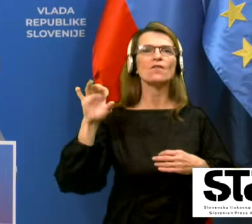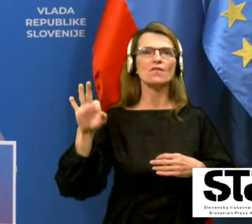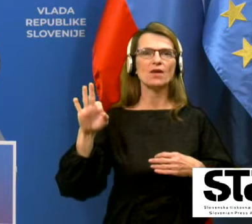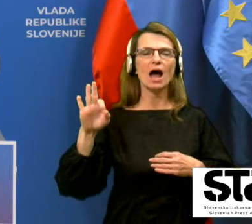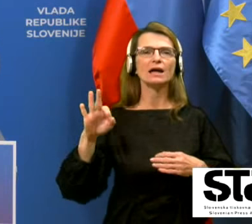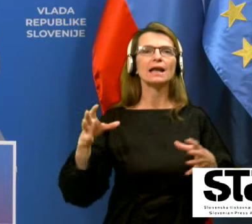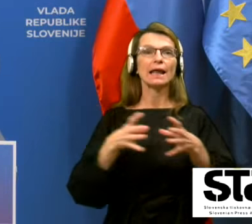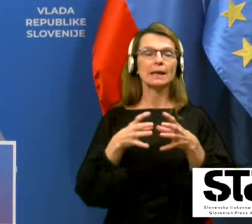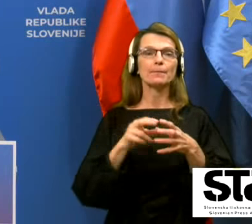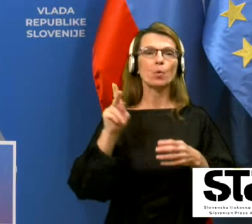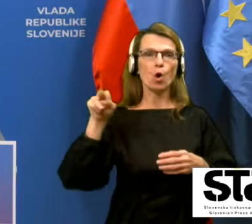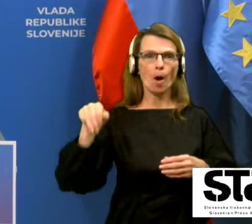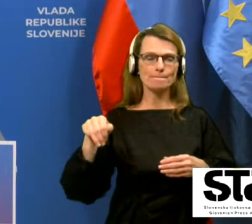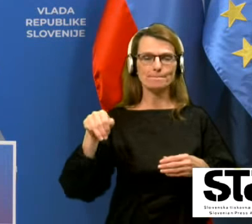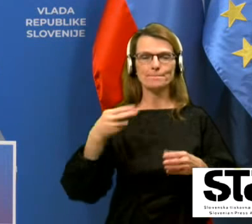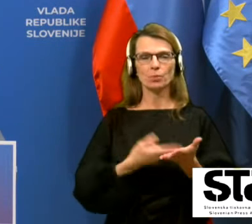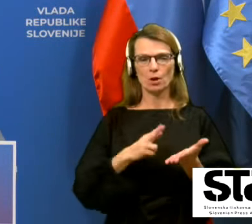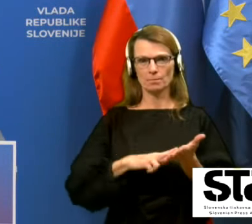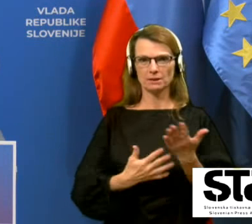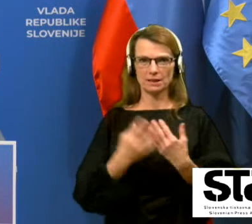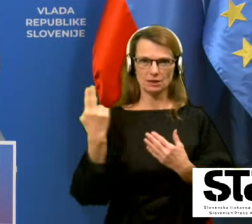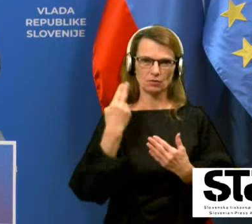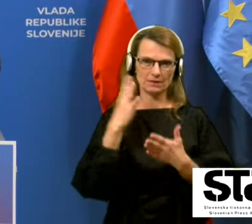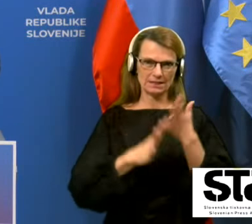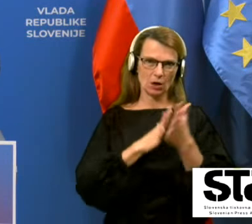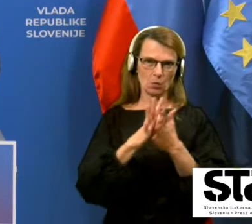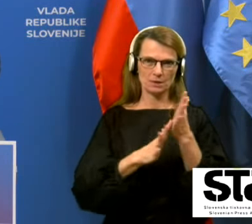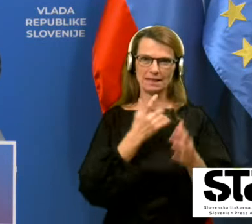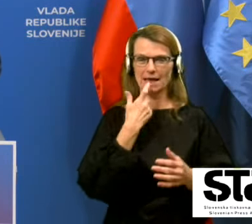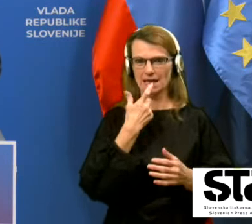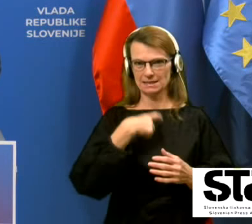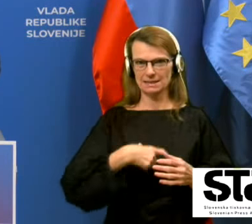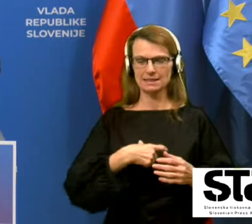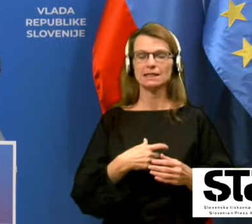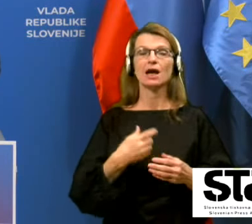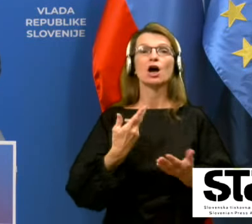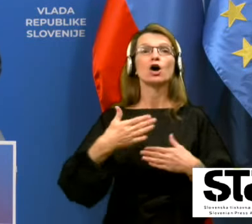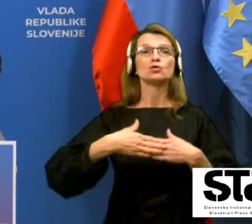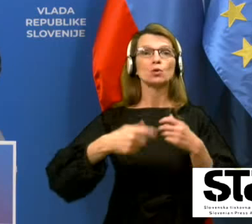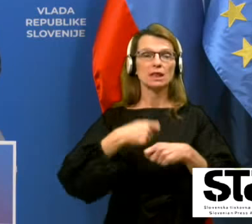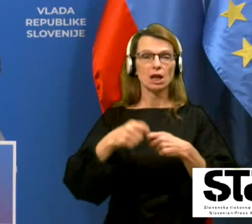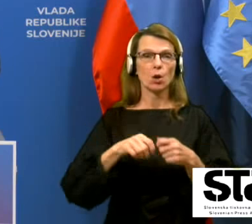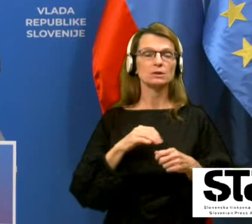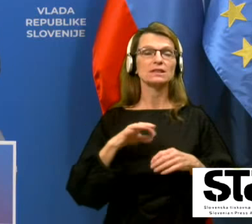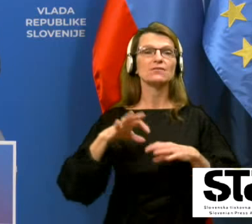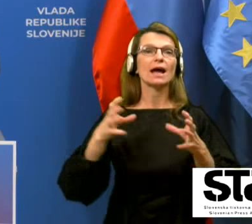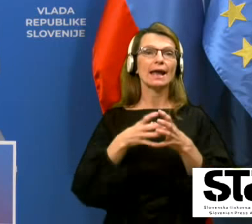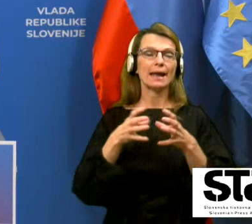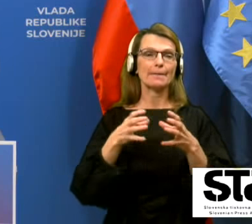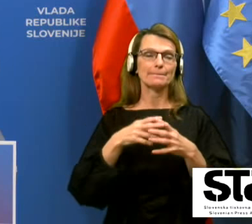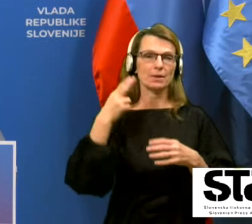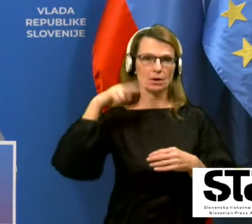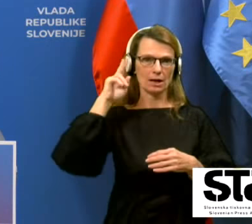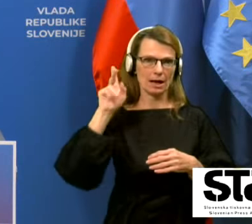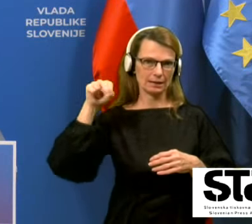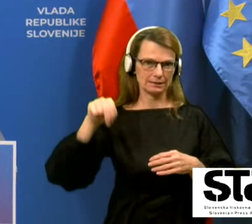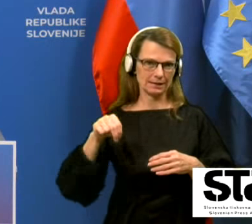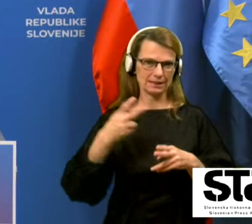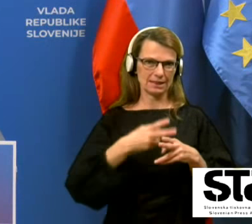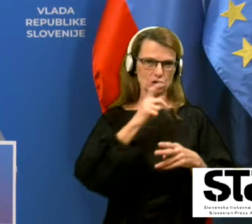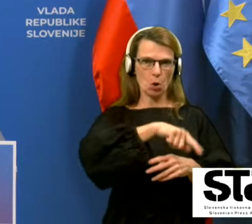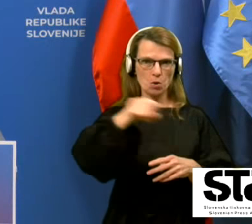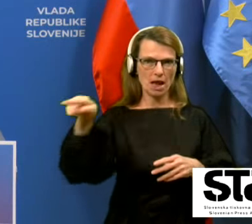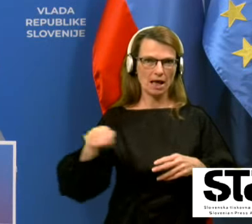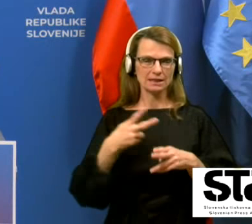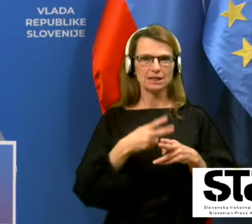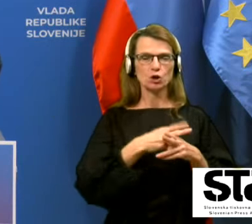UKOMA, gospod Solmačka za slovenski znakovni jezik, sodelavci v moji ekipi, državljanke in državljani. Lepo